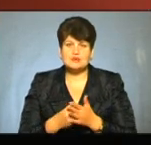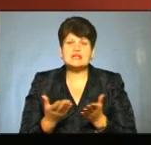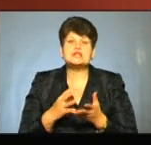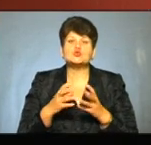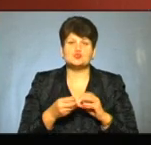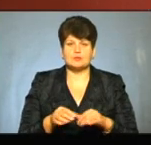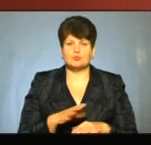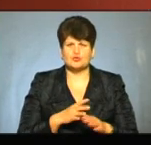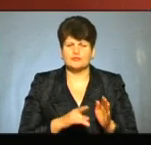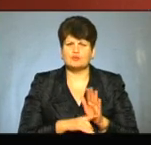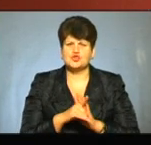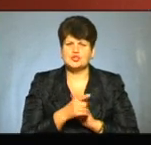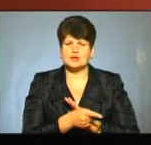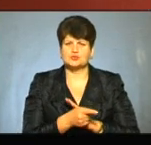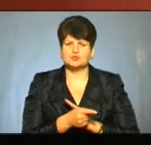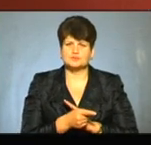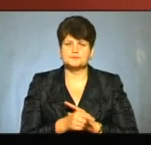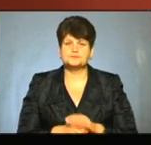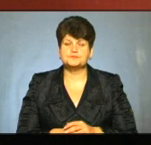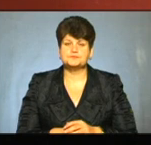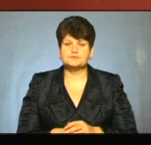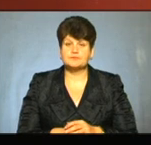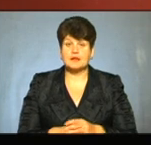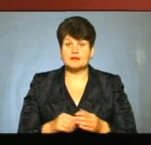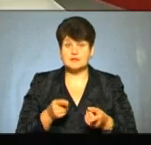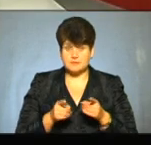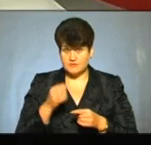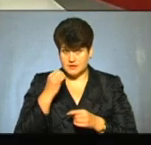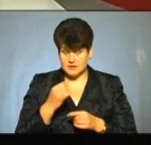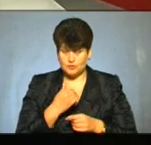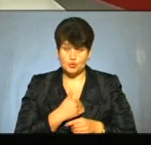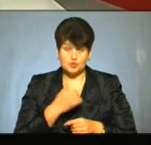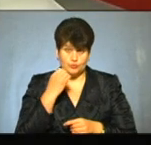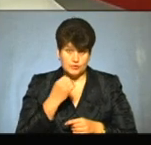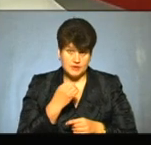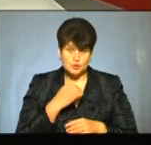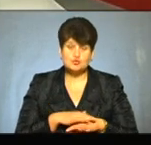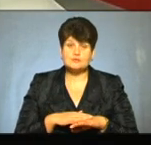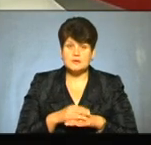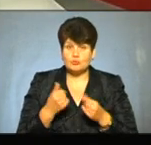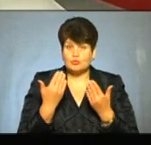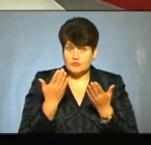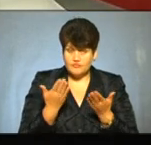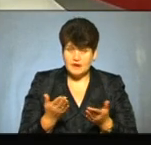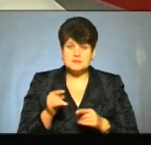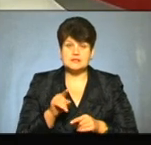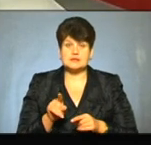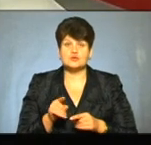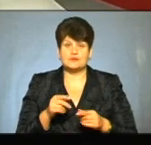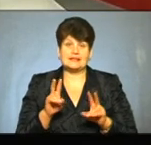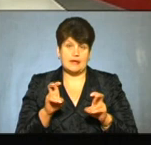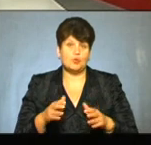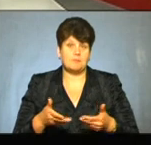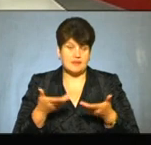які суми йшлося від початку надходження? Ну, насправді, я дуже дякую, хочу подякувати сьогодні Суспільному і вам безпосередньо за те, що цю тему